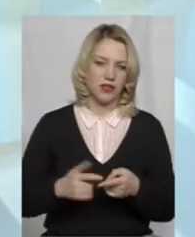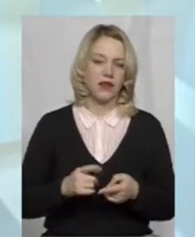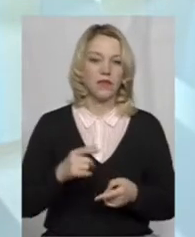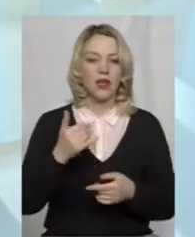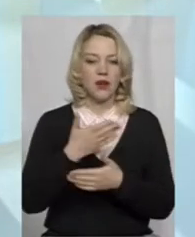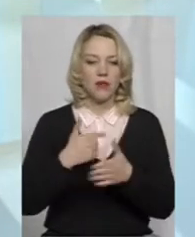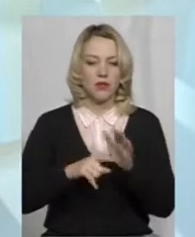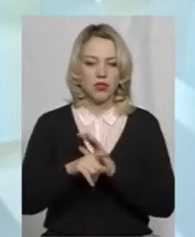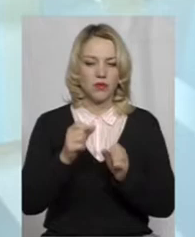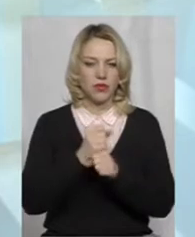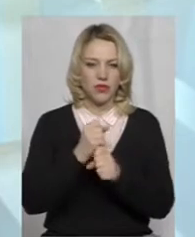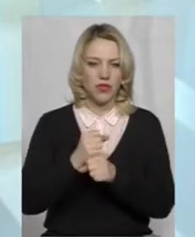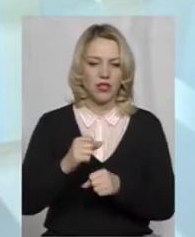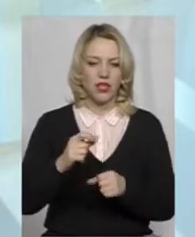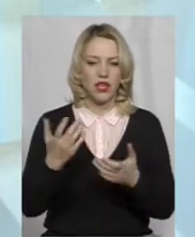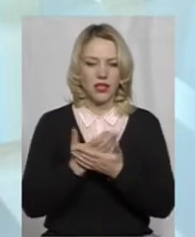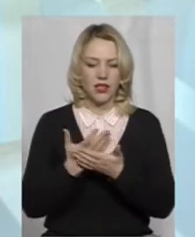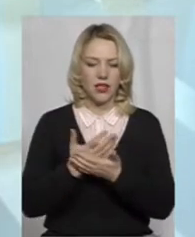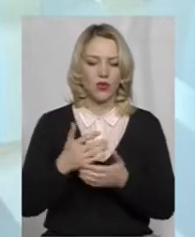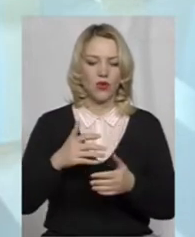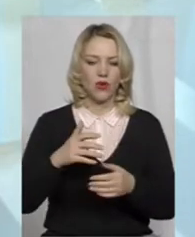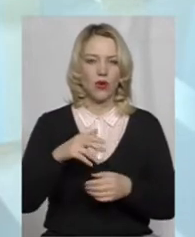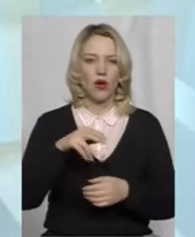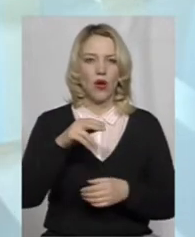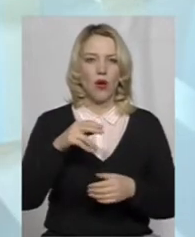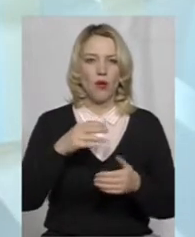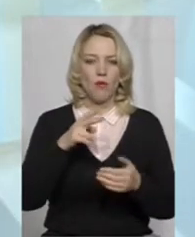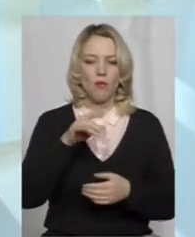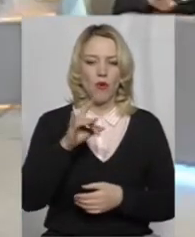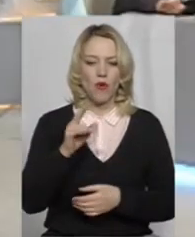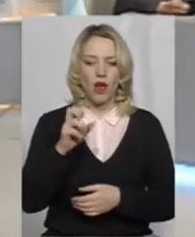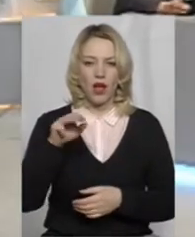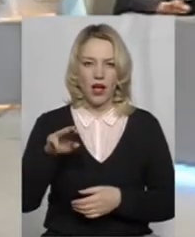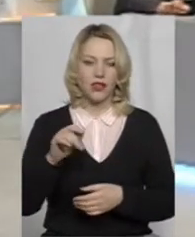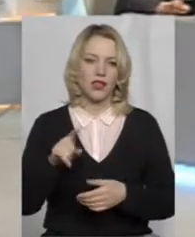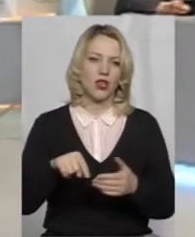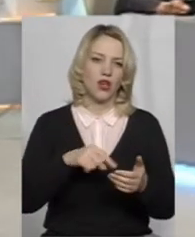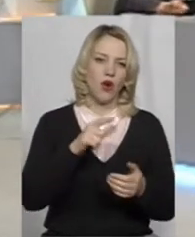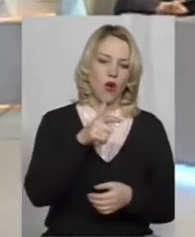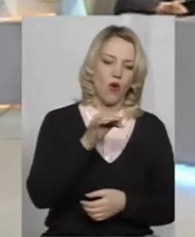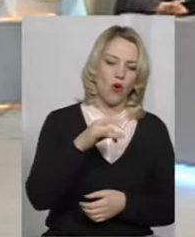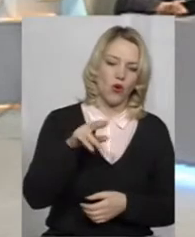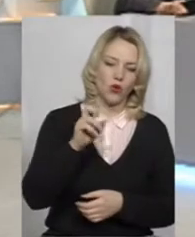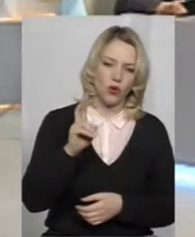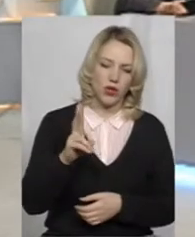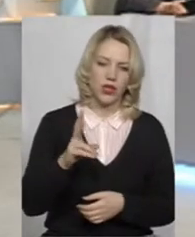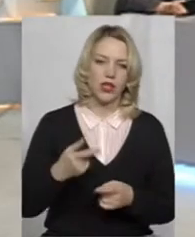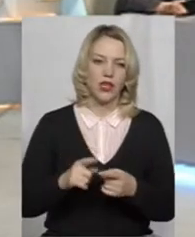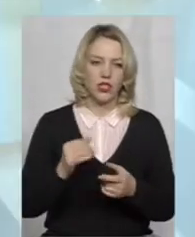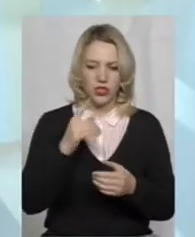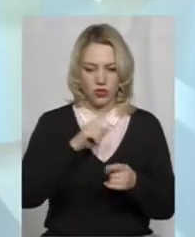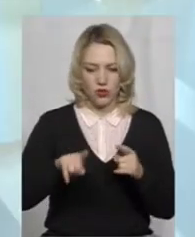кінозали в прокат в городку та в Деражні. Зараз на підході, я ще закінчу, будь ласка, на підході ще